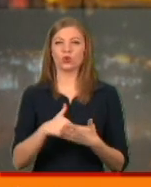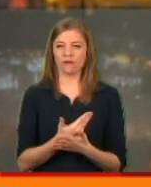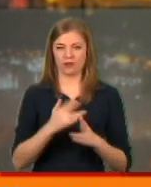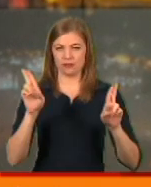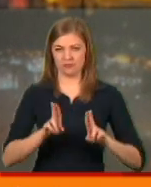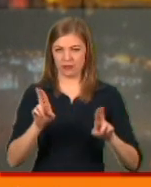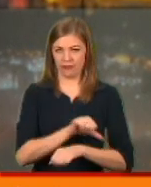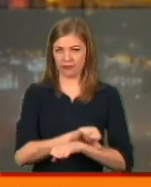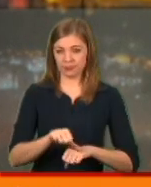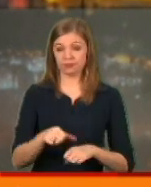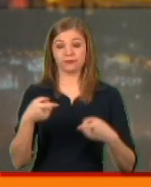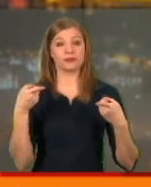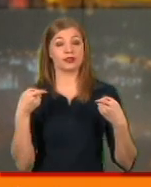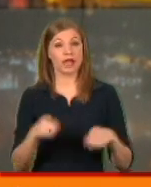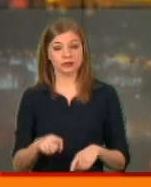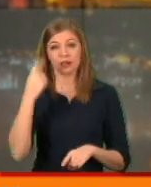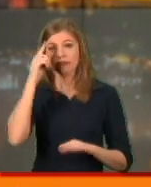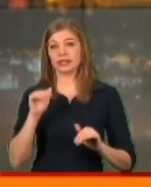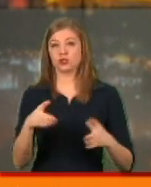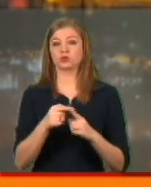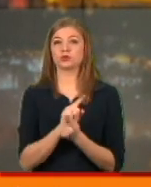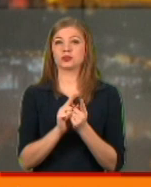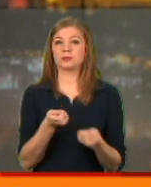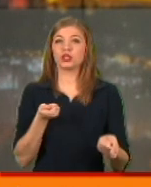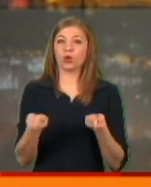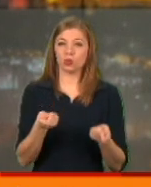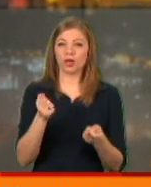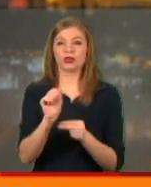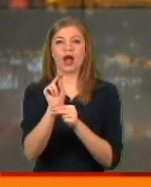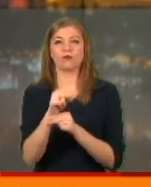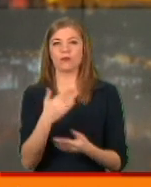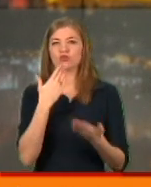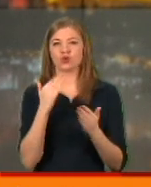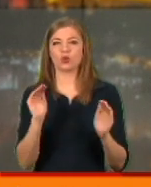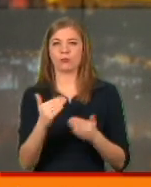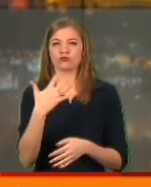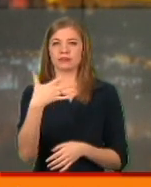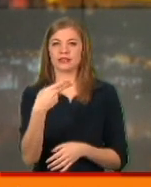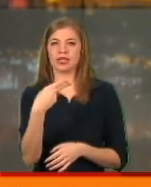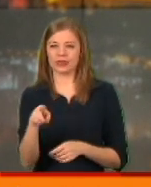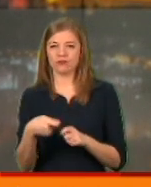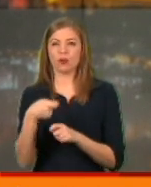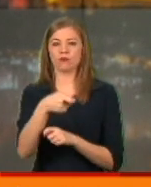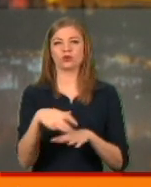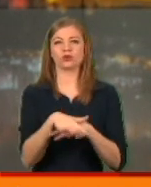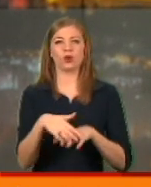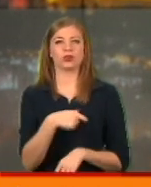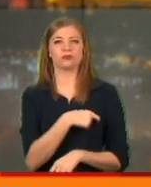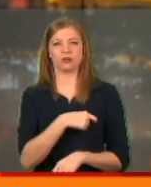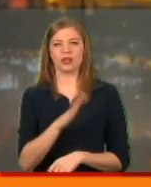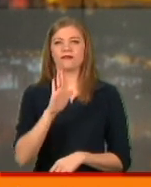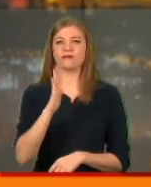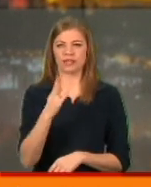митних правил. Насправді ініціювався зміни уряд, а поправка щодо обмежень в 50 євро подана народним депутатом